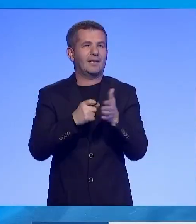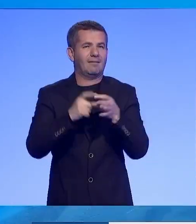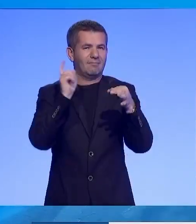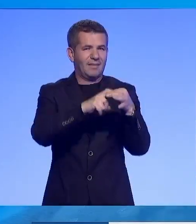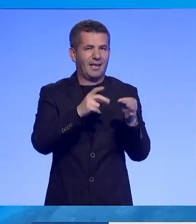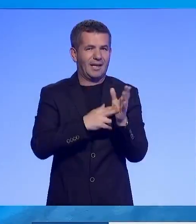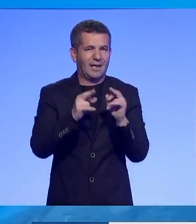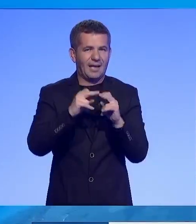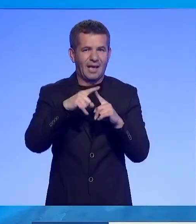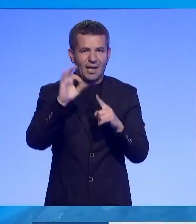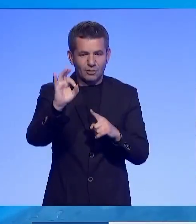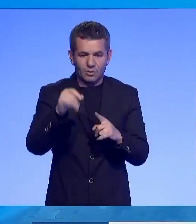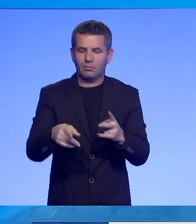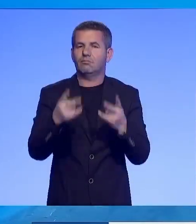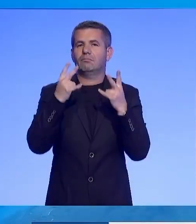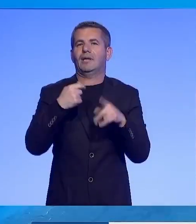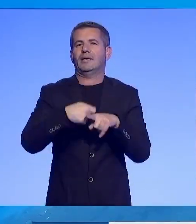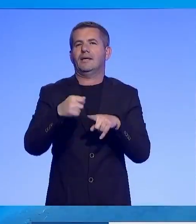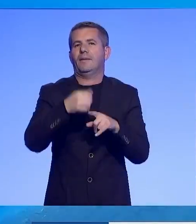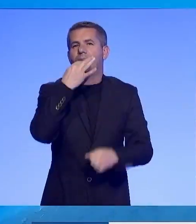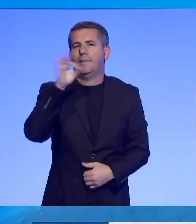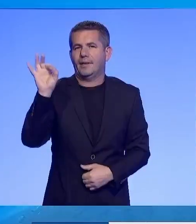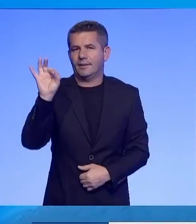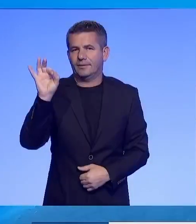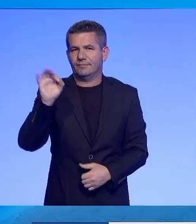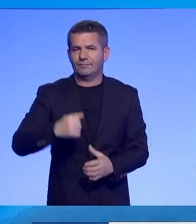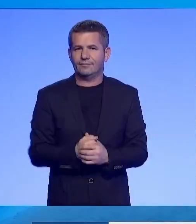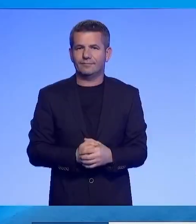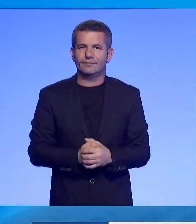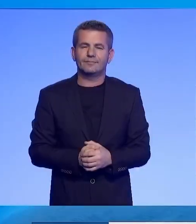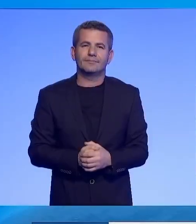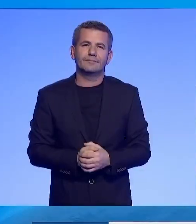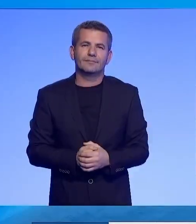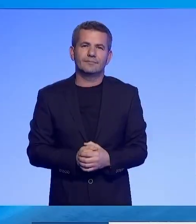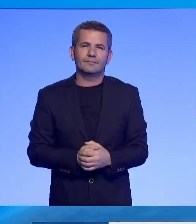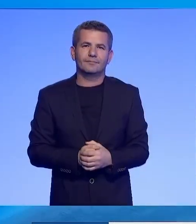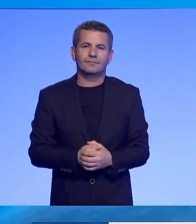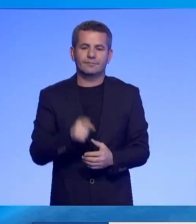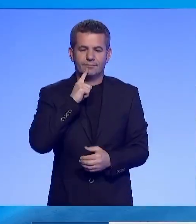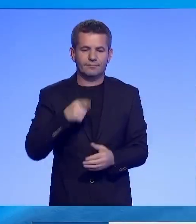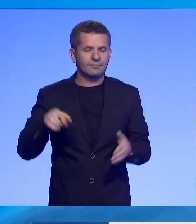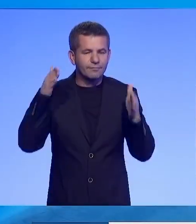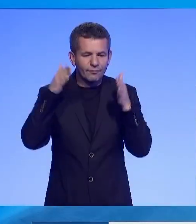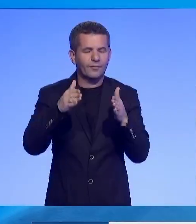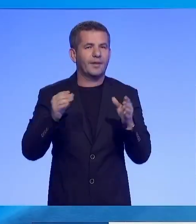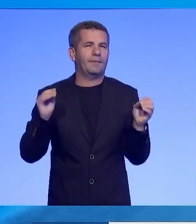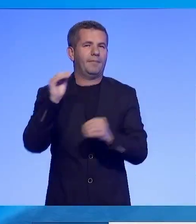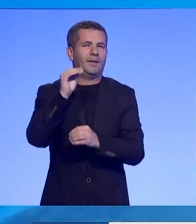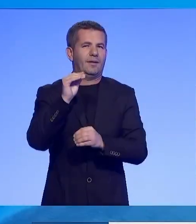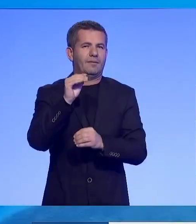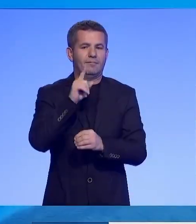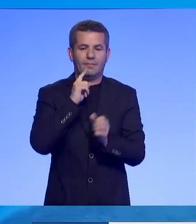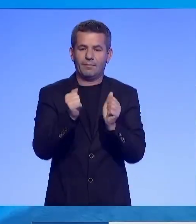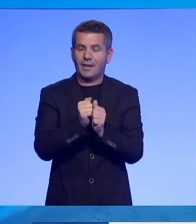paracesin zjedhje të përkushtimi ton strategjik nga i